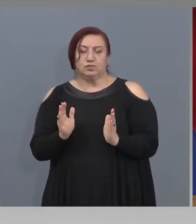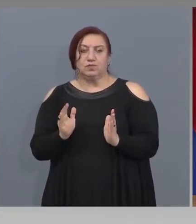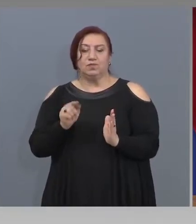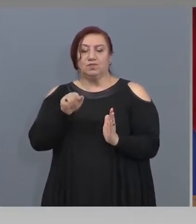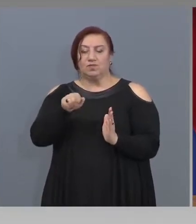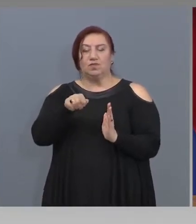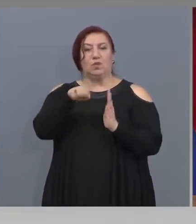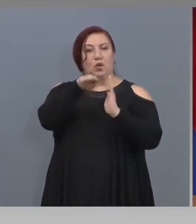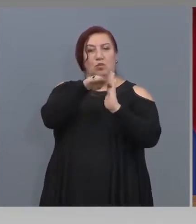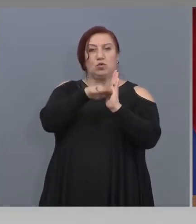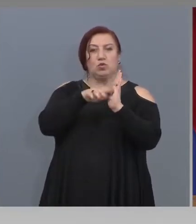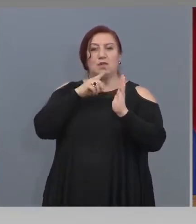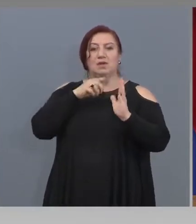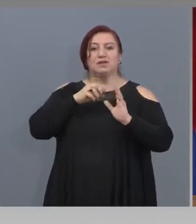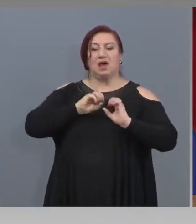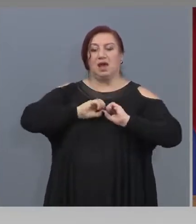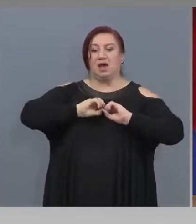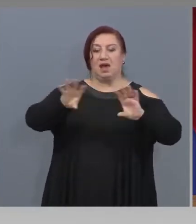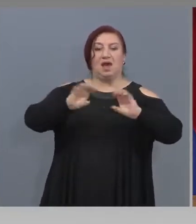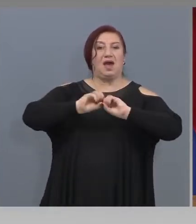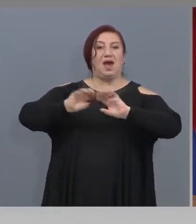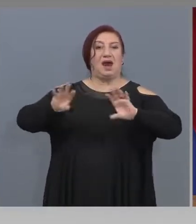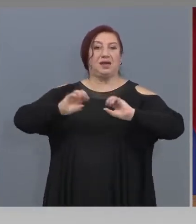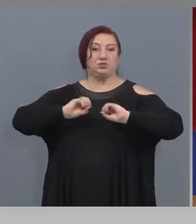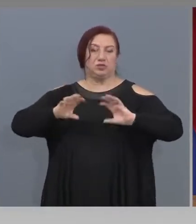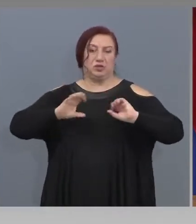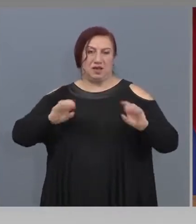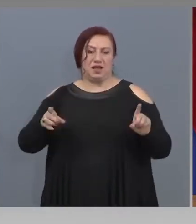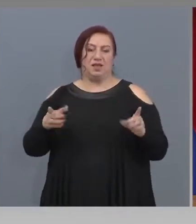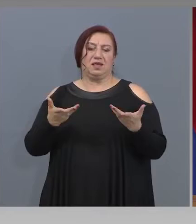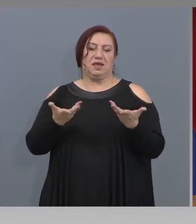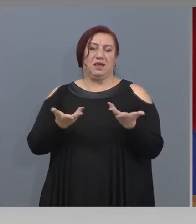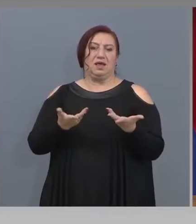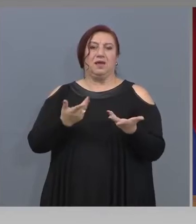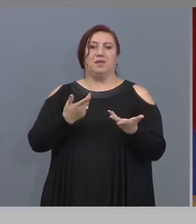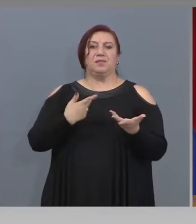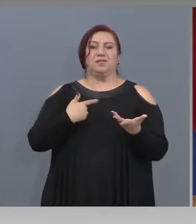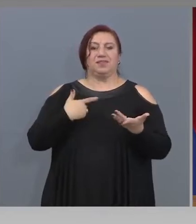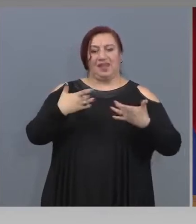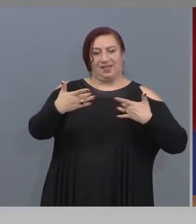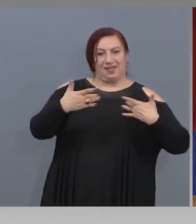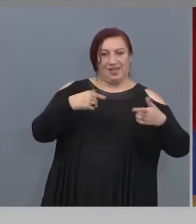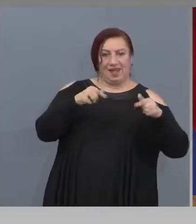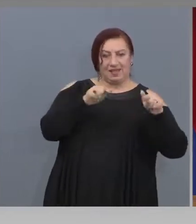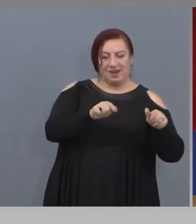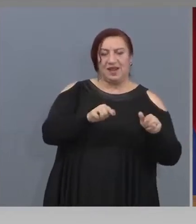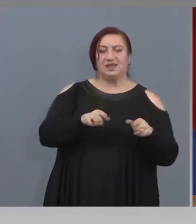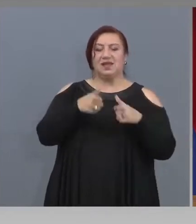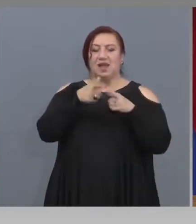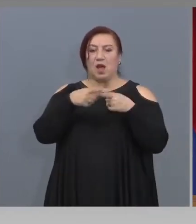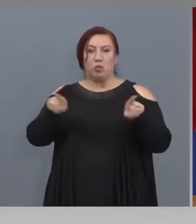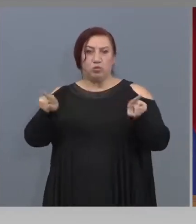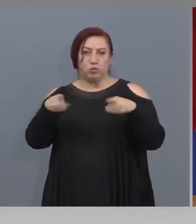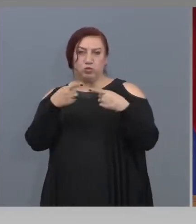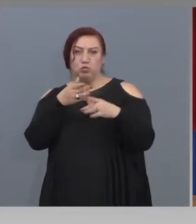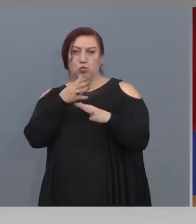Програма за разпространение на театрални, музикални и танцови